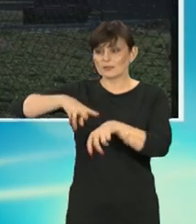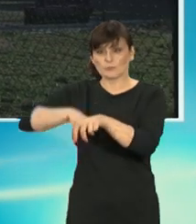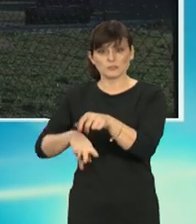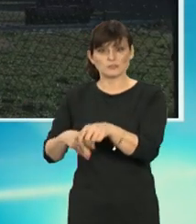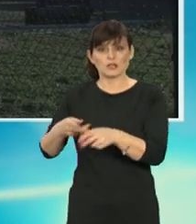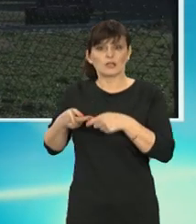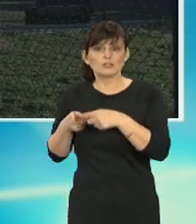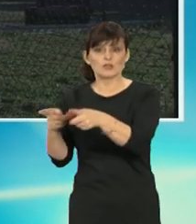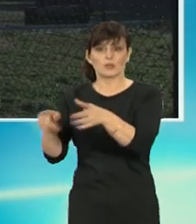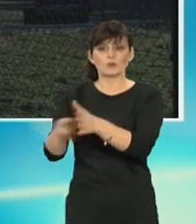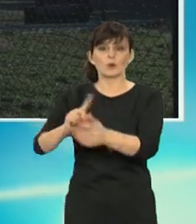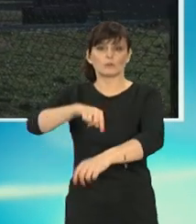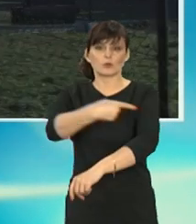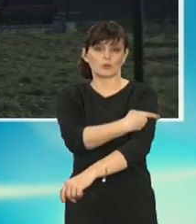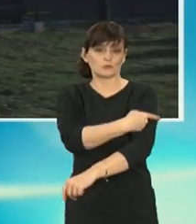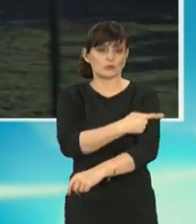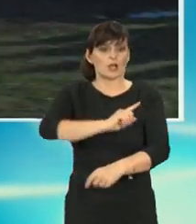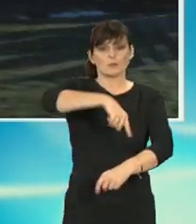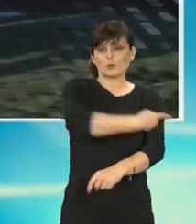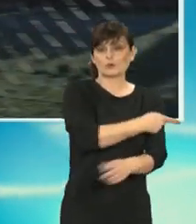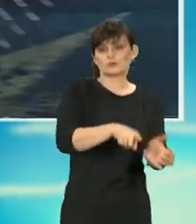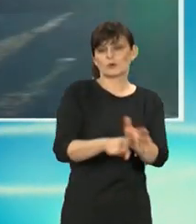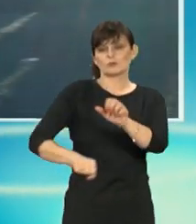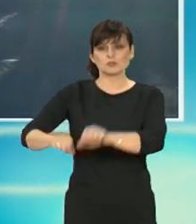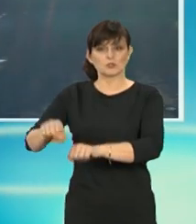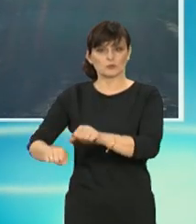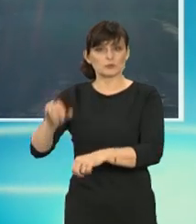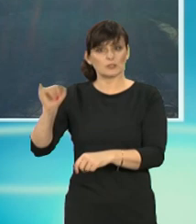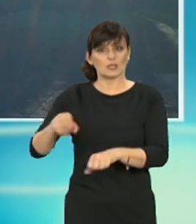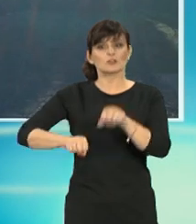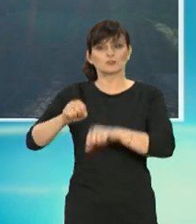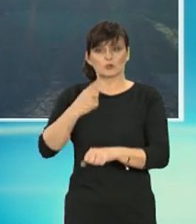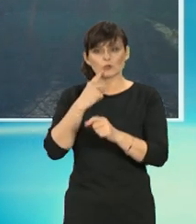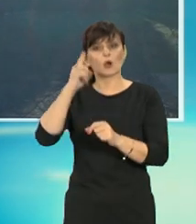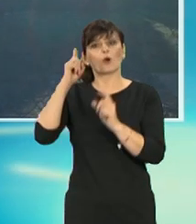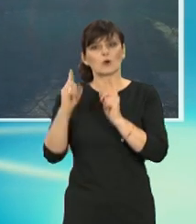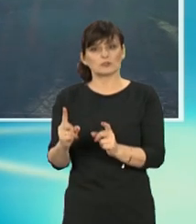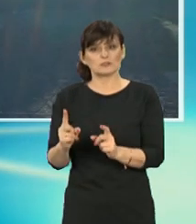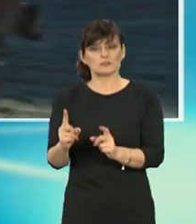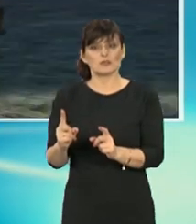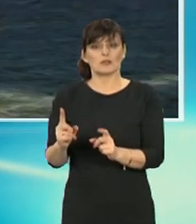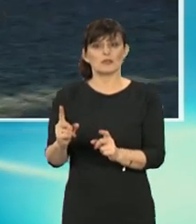kieruje sprawę do prokuratury, prokuratura do sądu i wtedy sąd orzeka